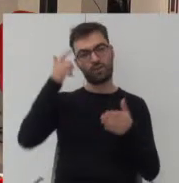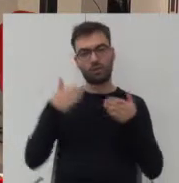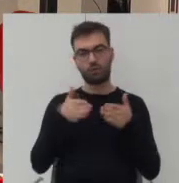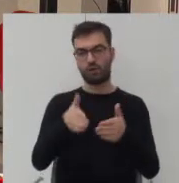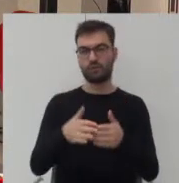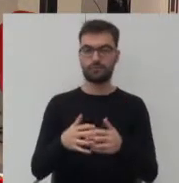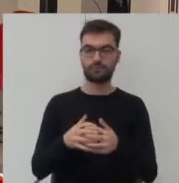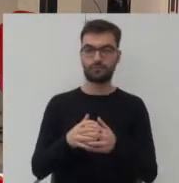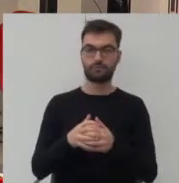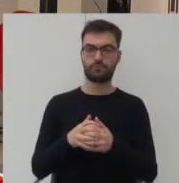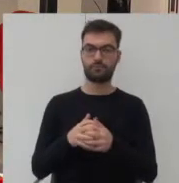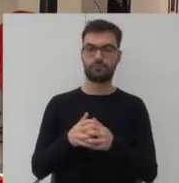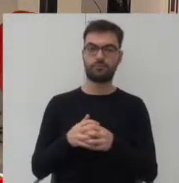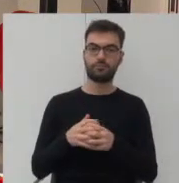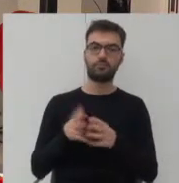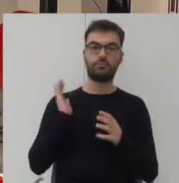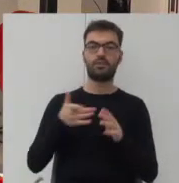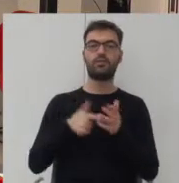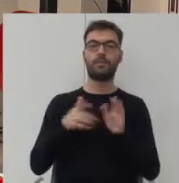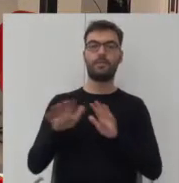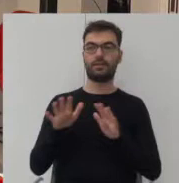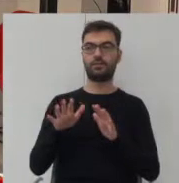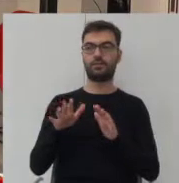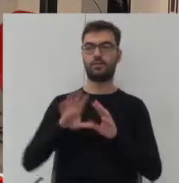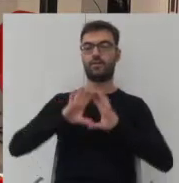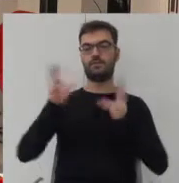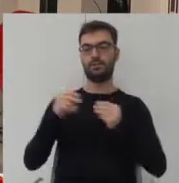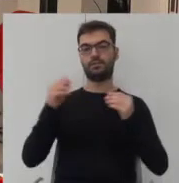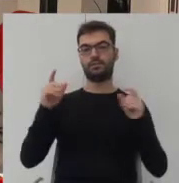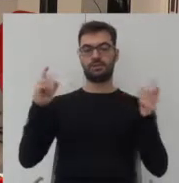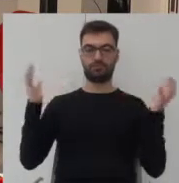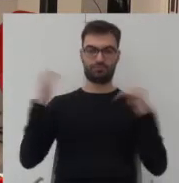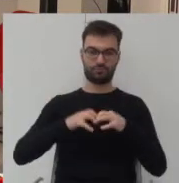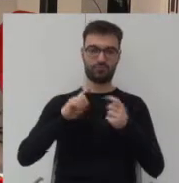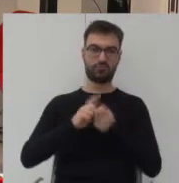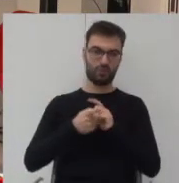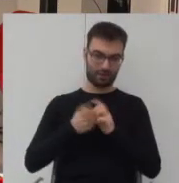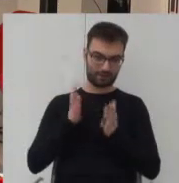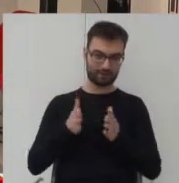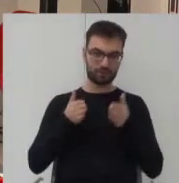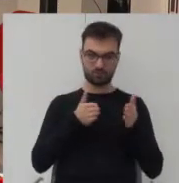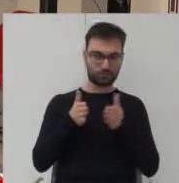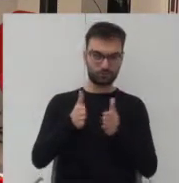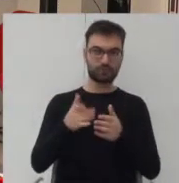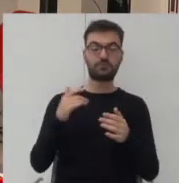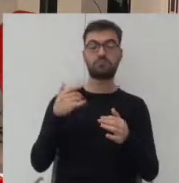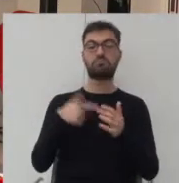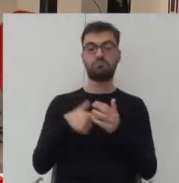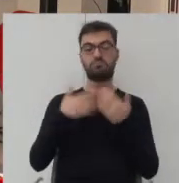ma być tym miastem, na którym się wszyscy spotkają, wszyscy użytkownicy, które powodują, że jakby